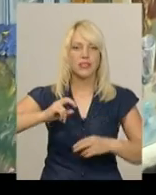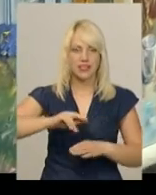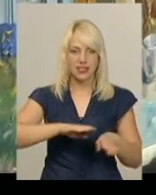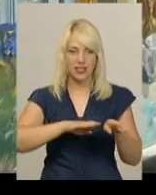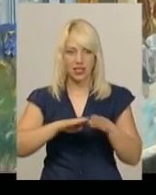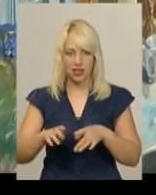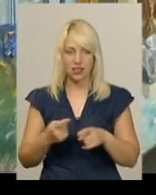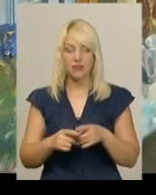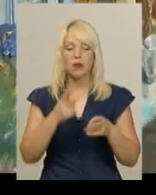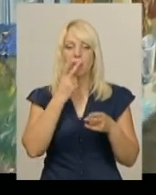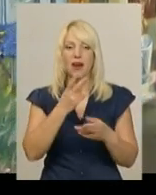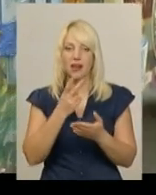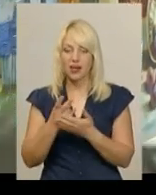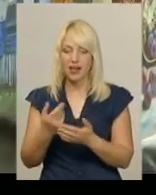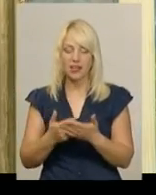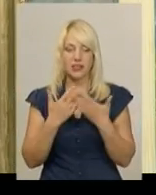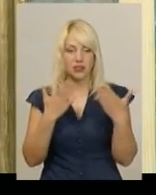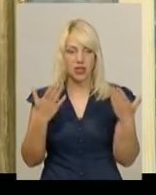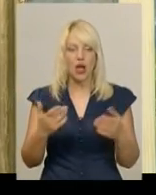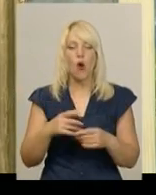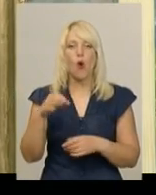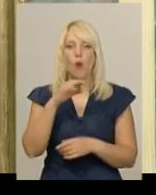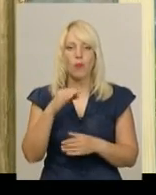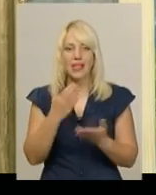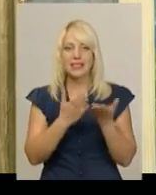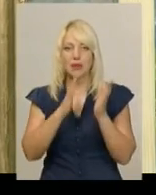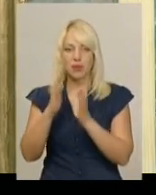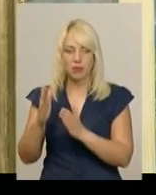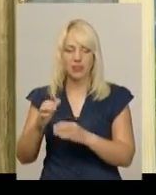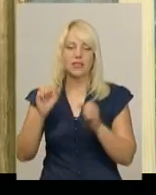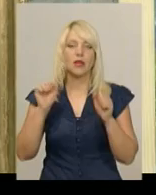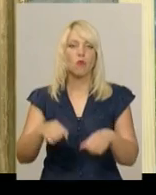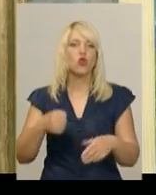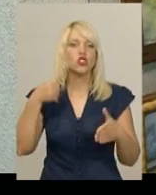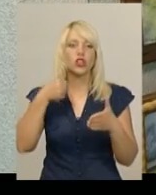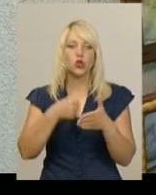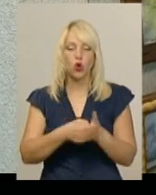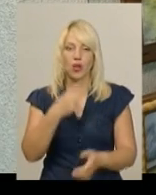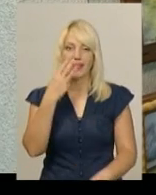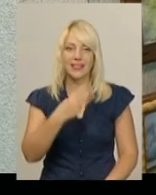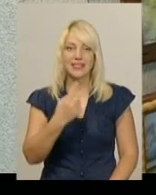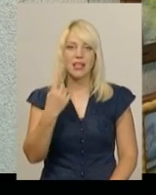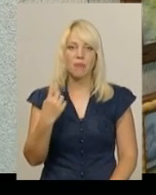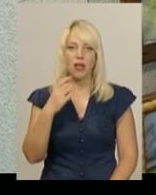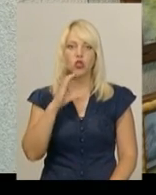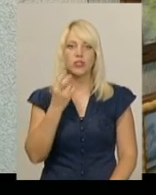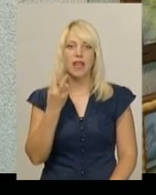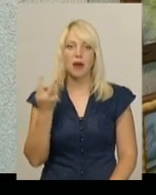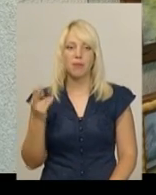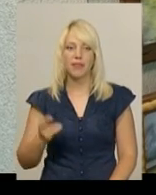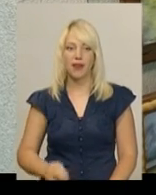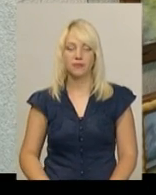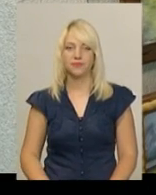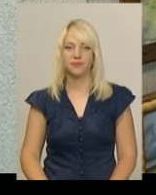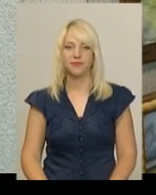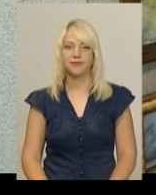виставку «Краса Подільського краю» в обласній бібліотеці ім. Шевченка можна до 31 серпня. Тетяна Ворожцова, Олександр Горішевський, новини,